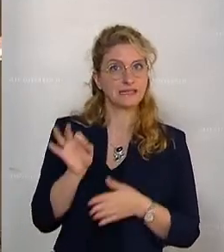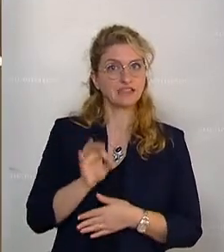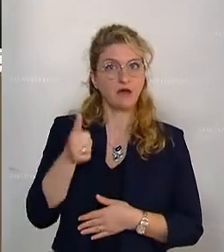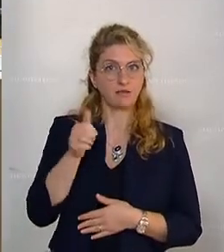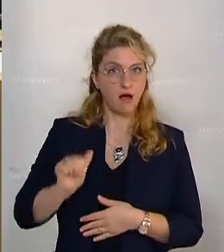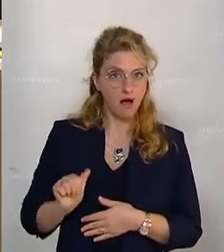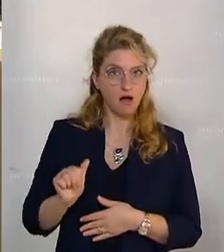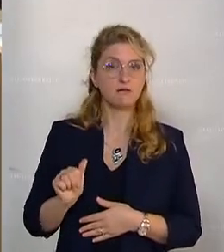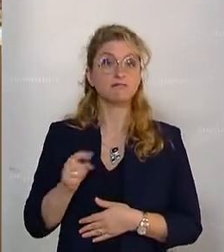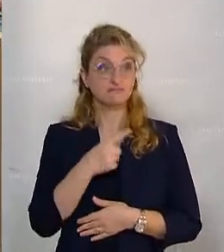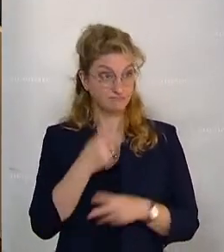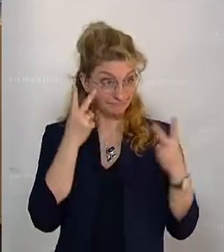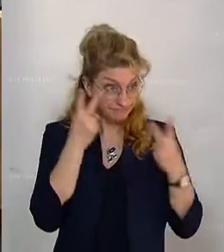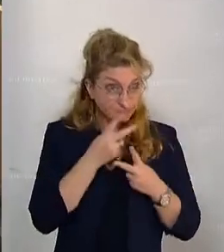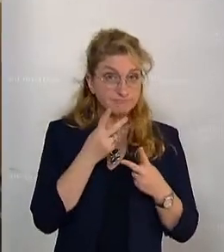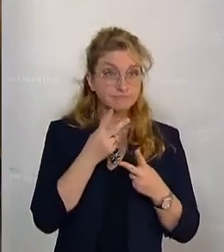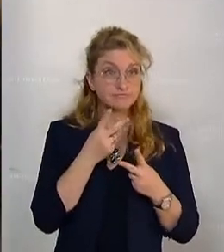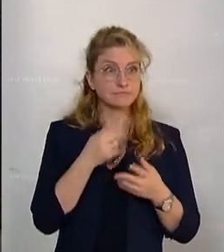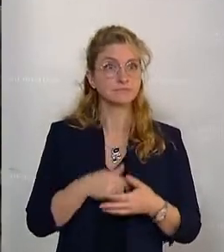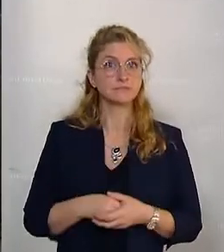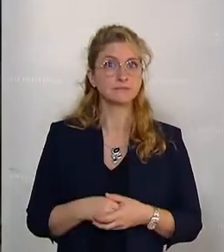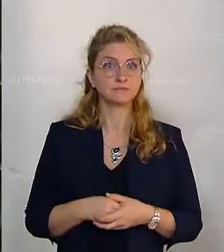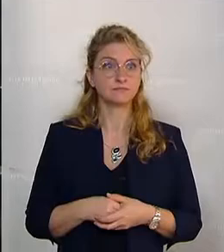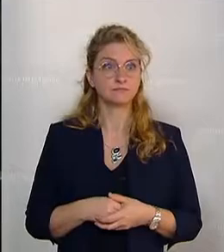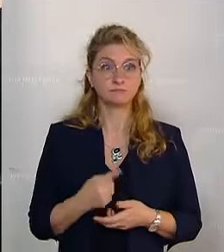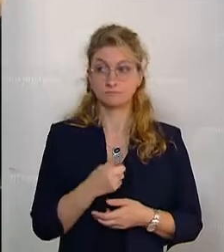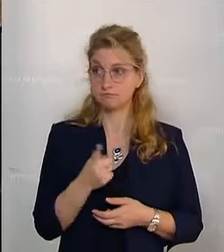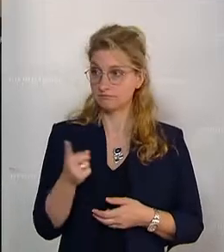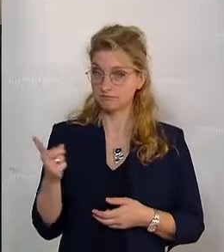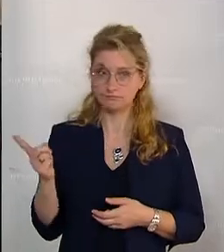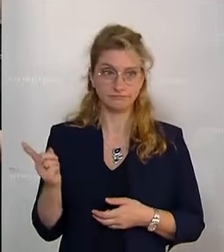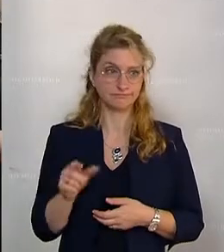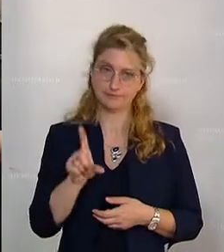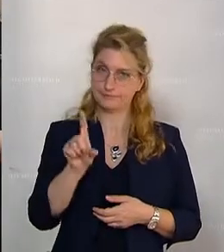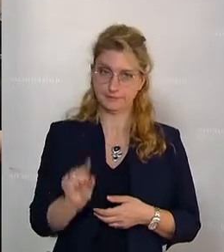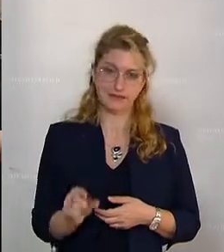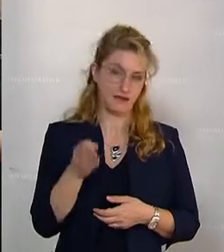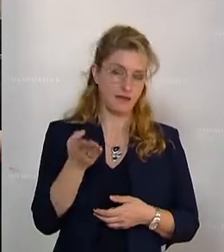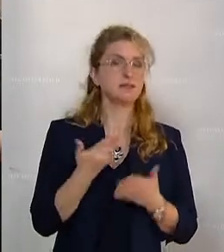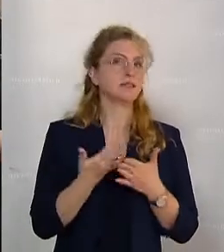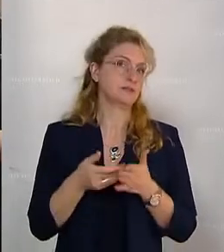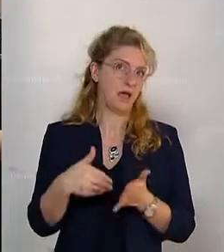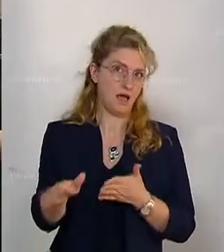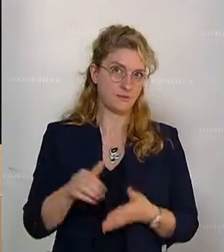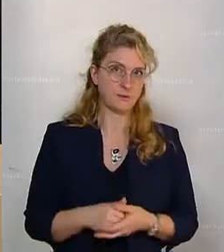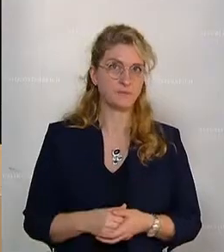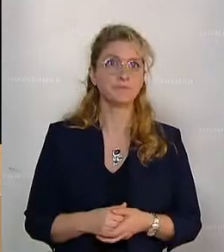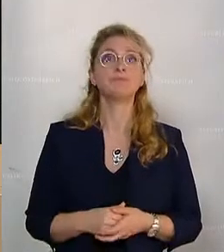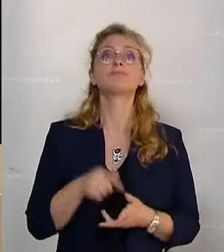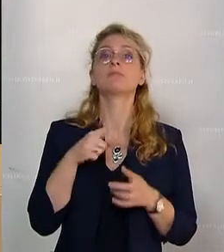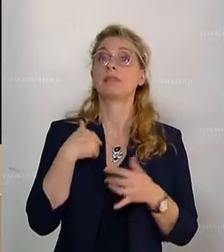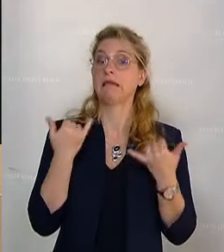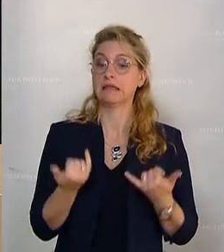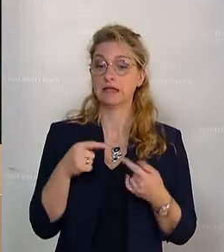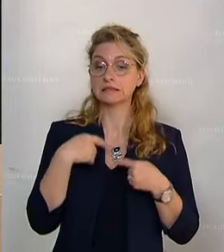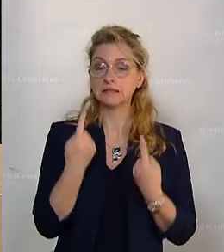ihre Zustimmung geben. Das ist die Minderheit und daher abgelehnt. Ich komme zur Abstimmung